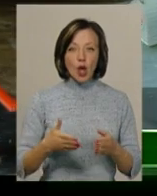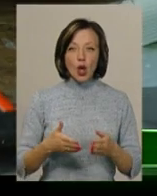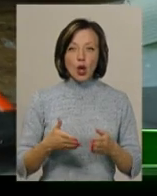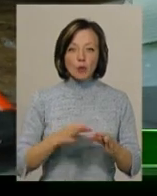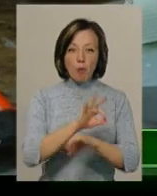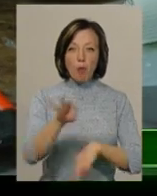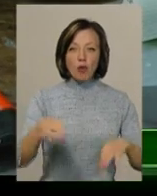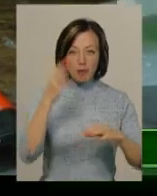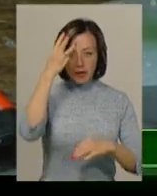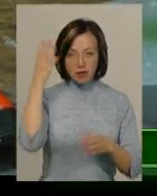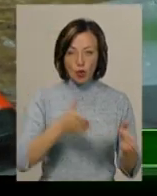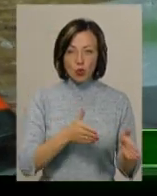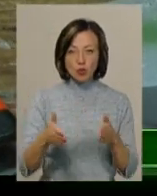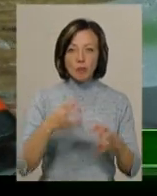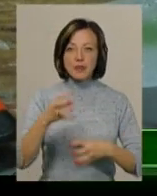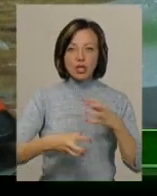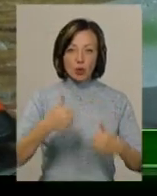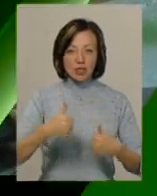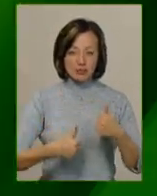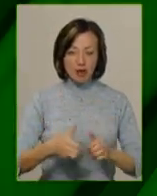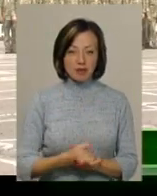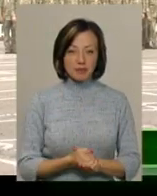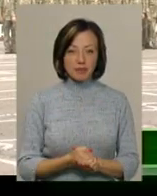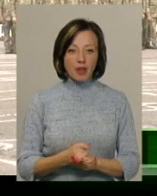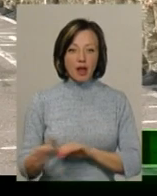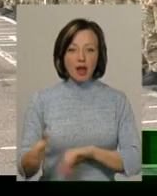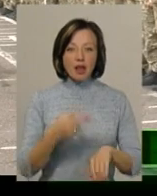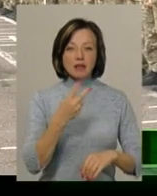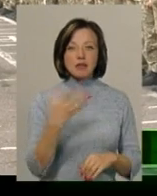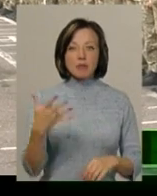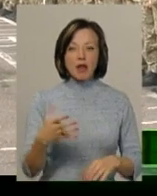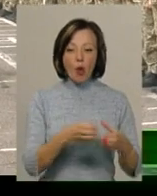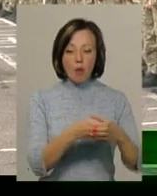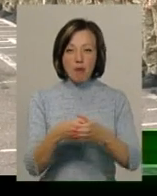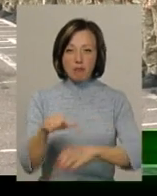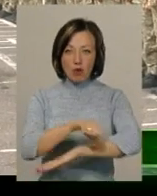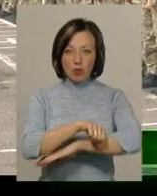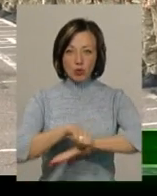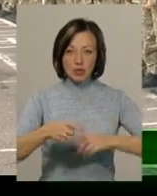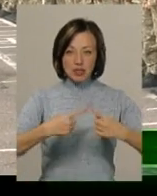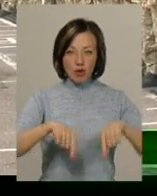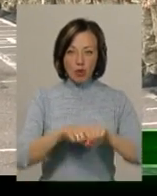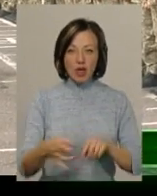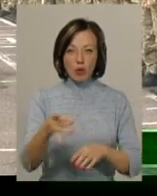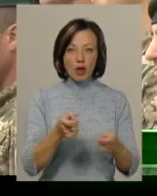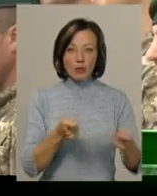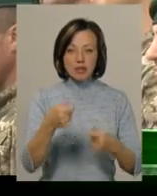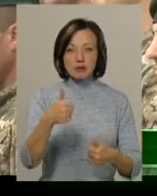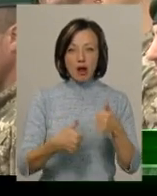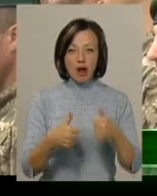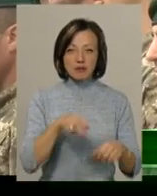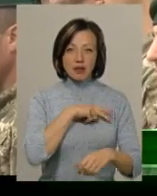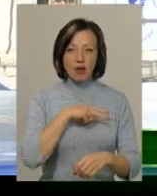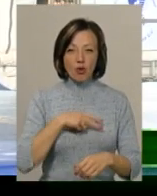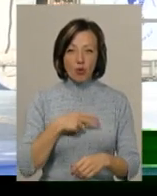Хмельницького готується до серії міжнародних змагань. 25 команд прикордонних загонів та регіональних управлінь України змагаються за